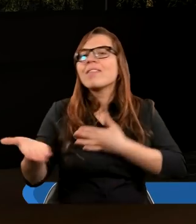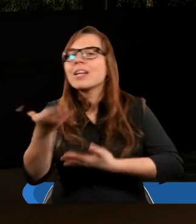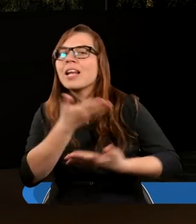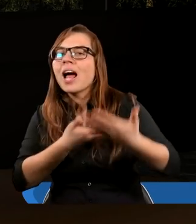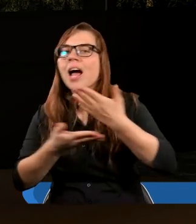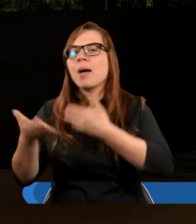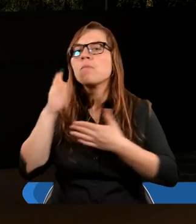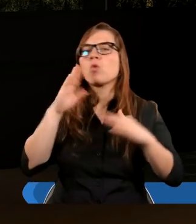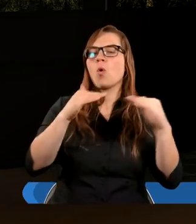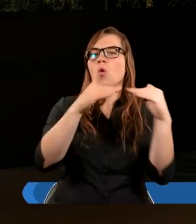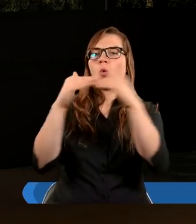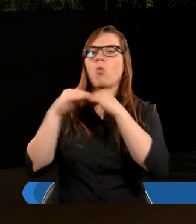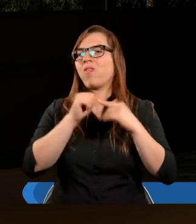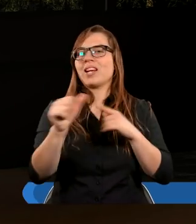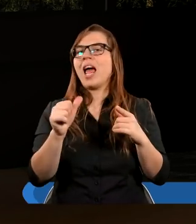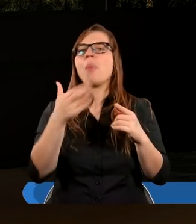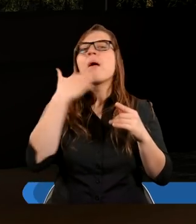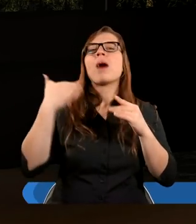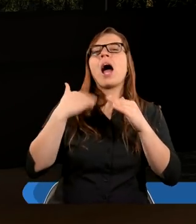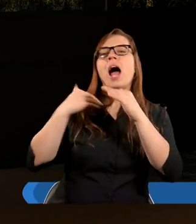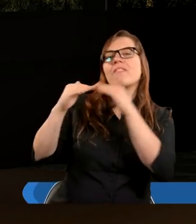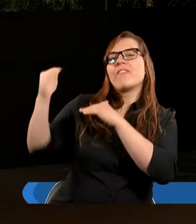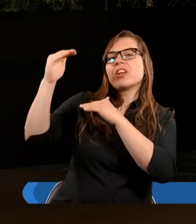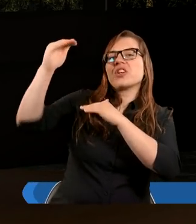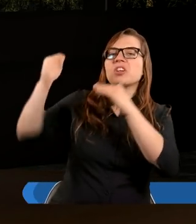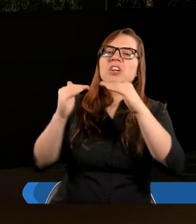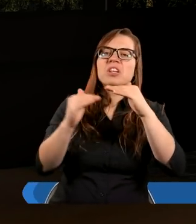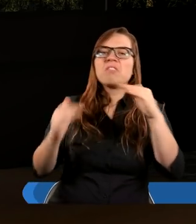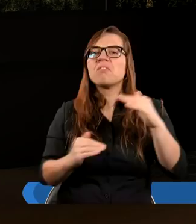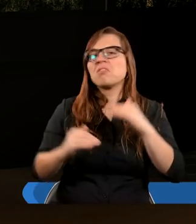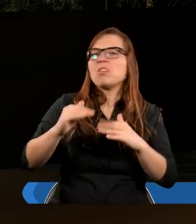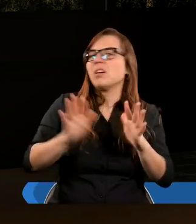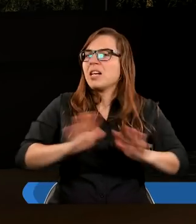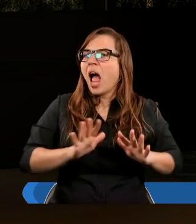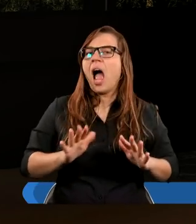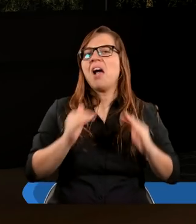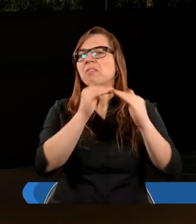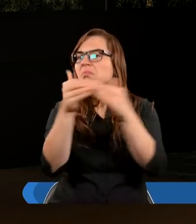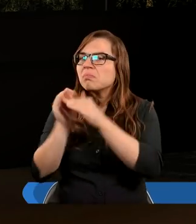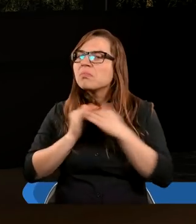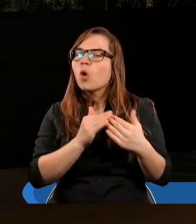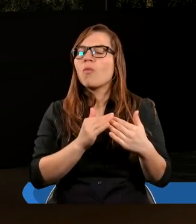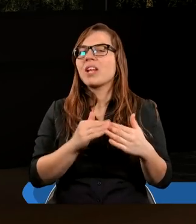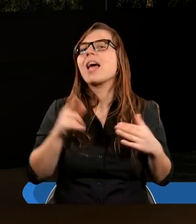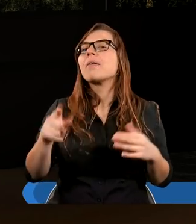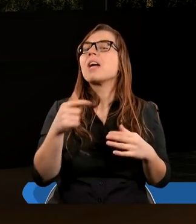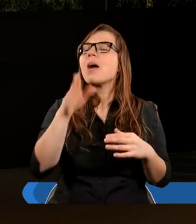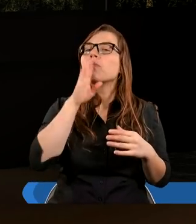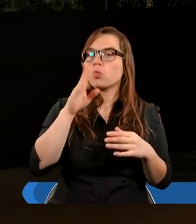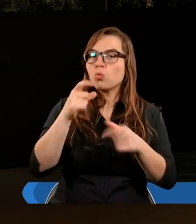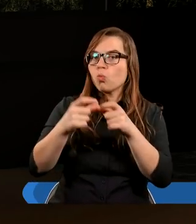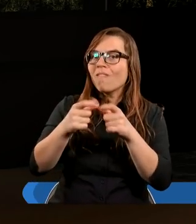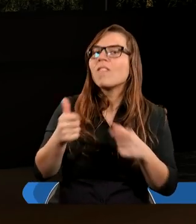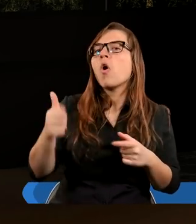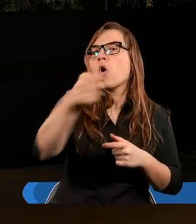jako równi. I właśnie Pan Jezus tutaj nas stara się poprzez słowo jedność